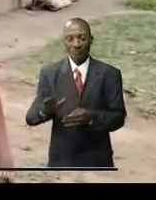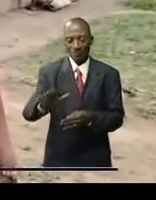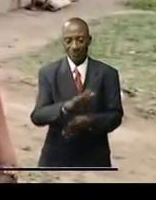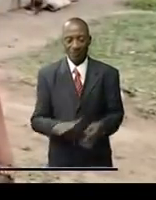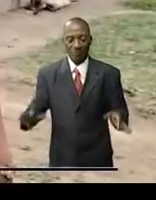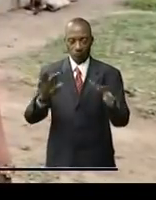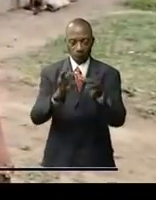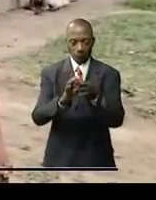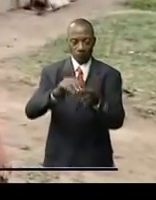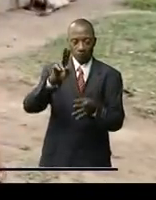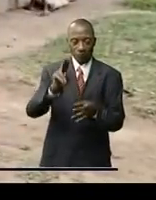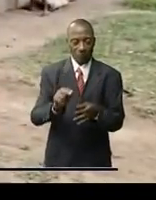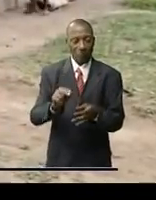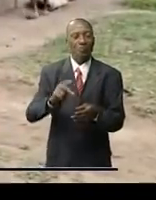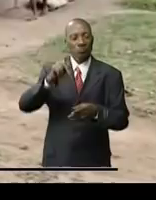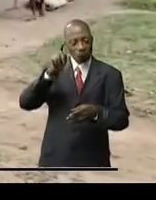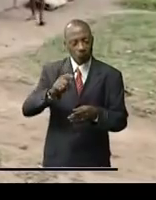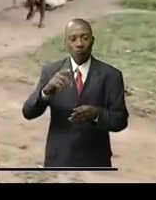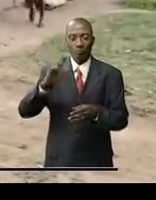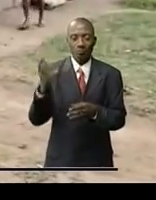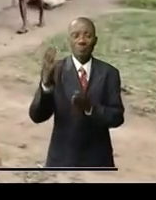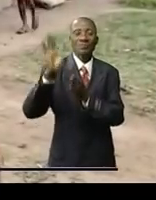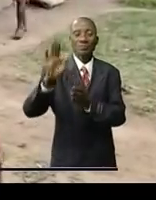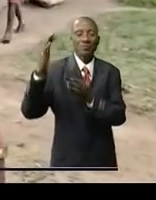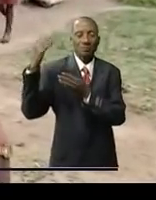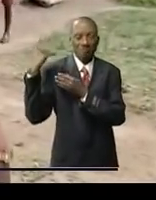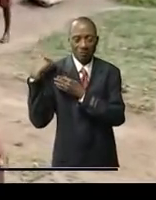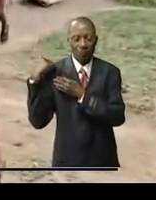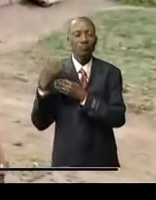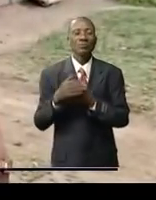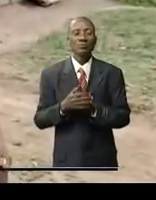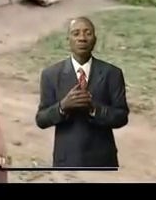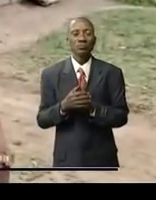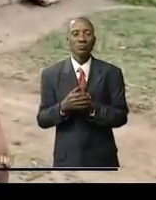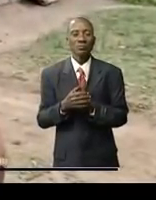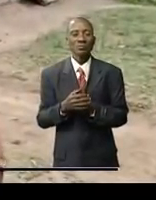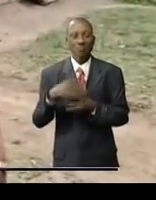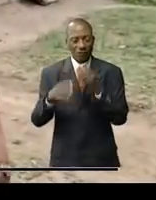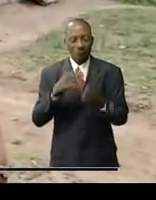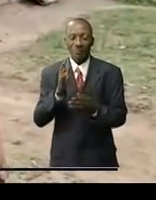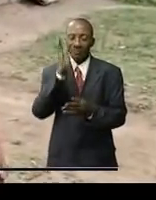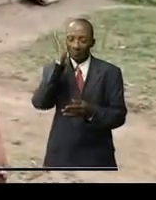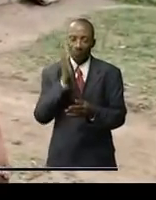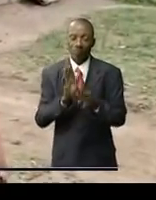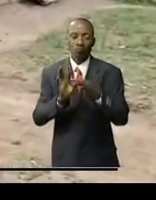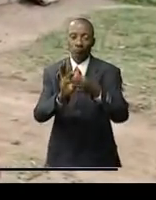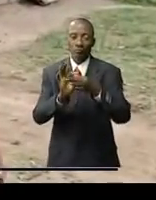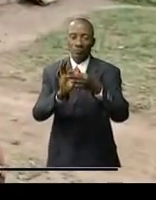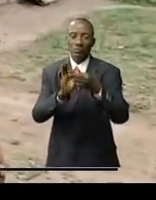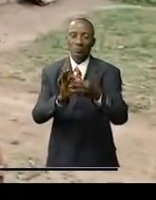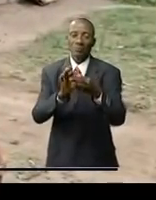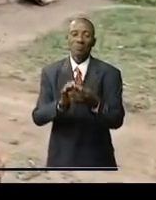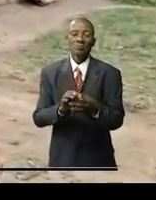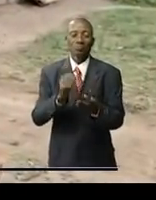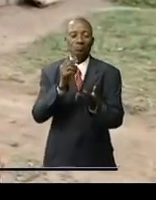jouent donc le pays qui a compris ça il force sa diplomatie jusqu'à ce que cette diplomatie